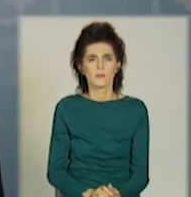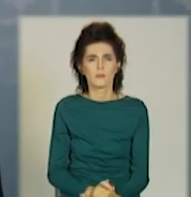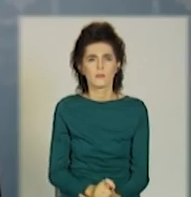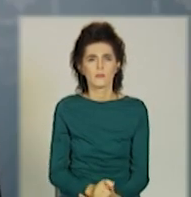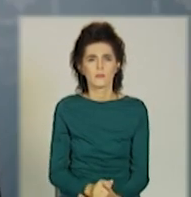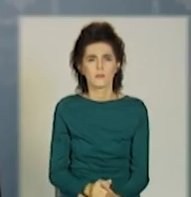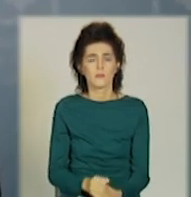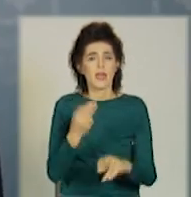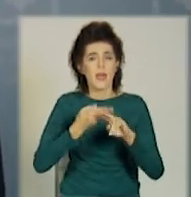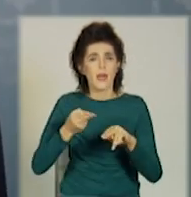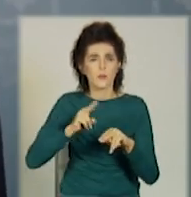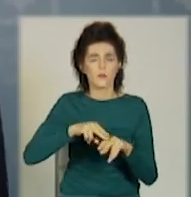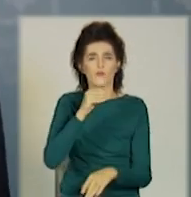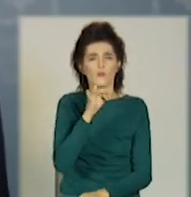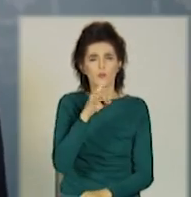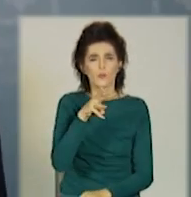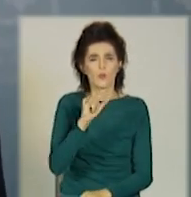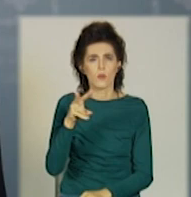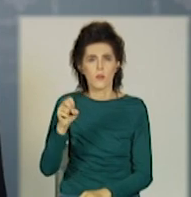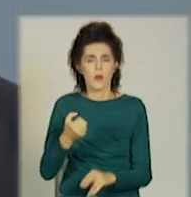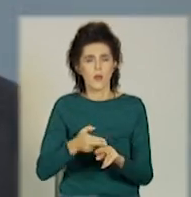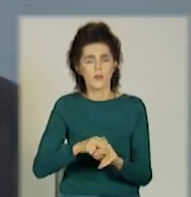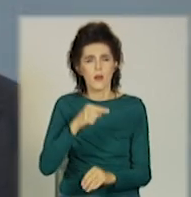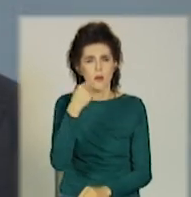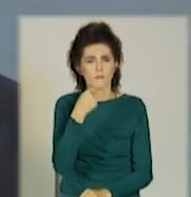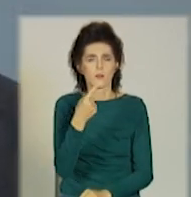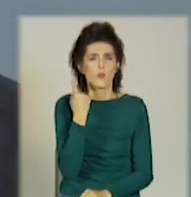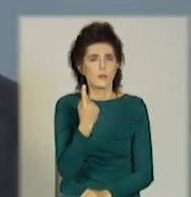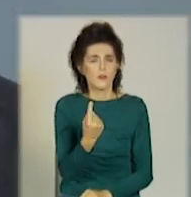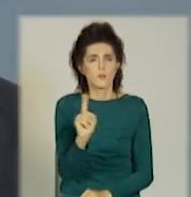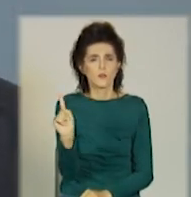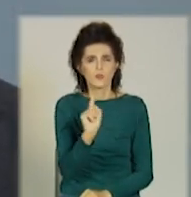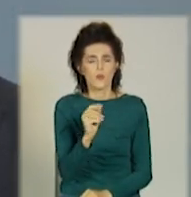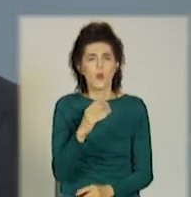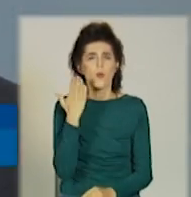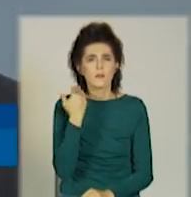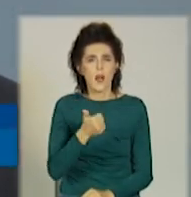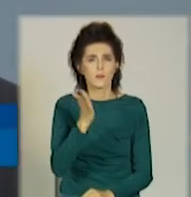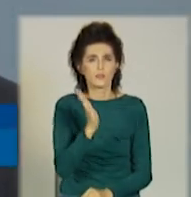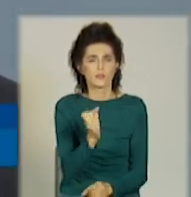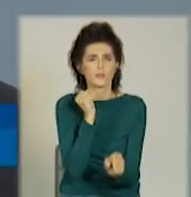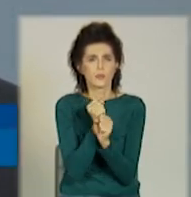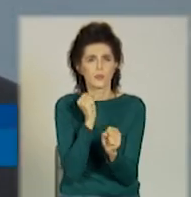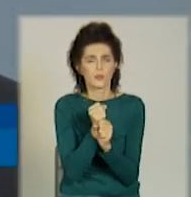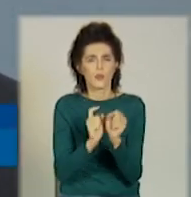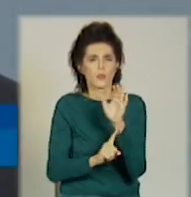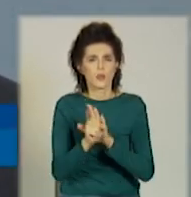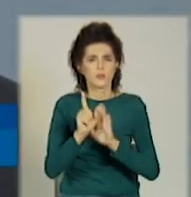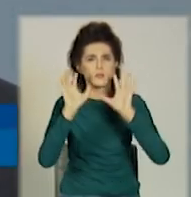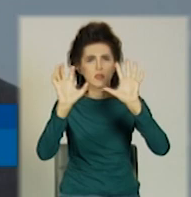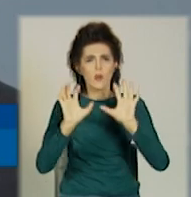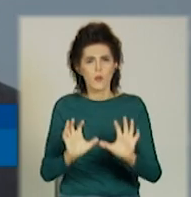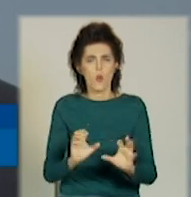Ця формула каже лише одне. Коли має запрацювати так званий закон про